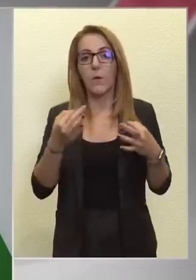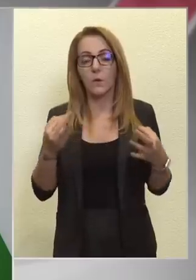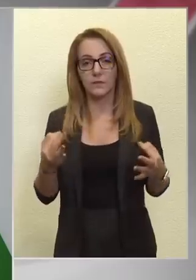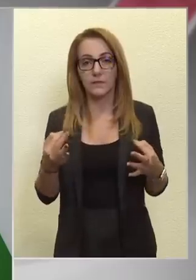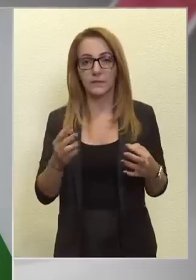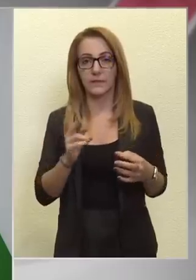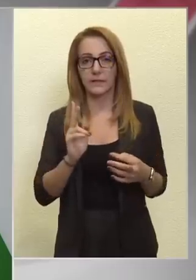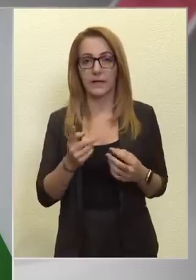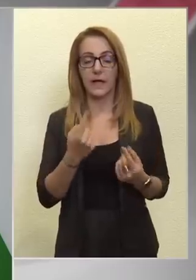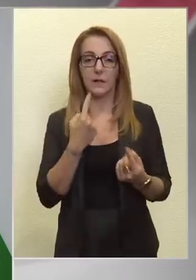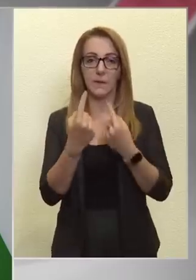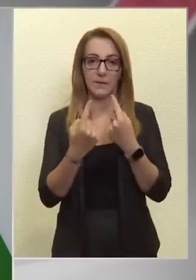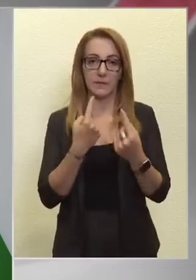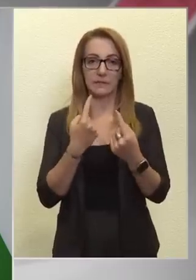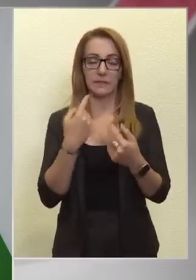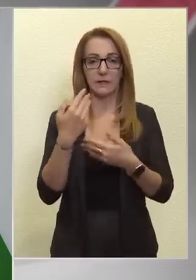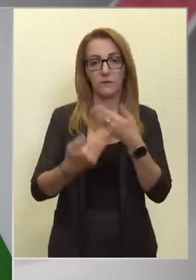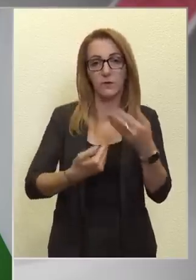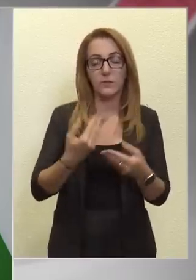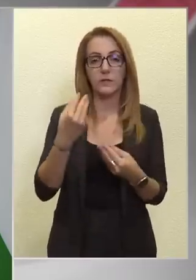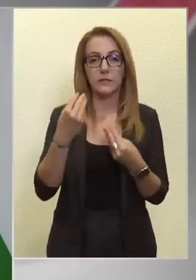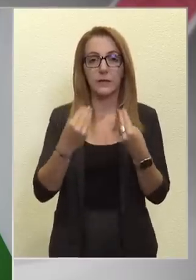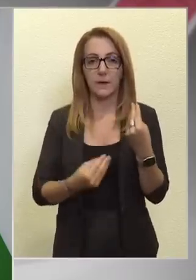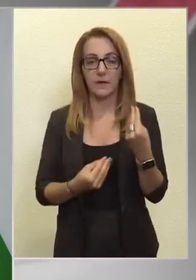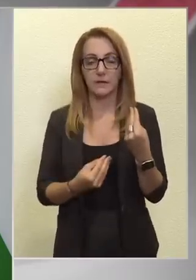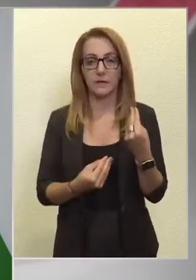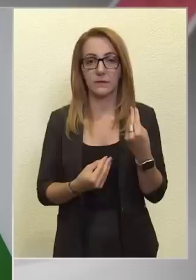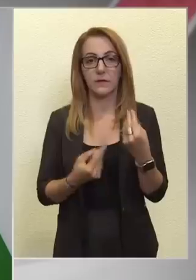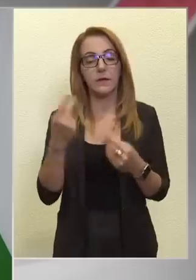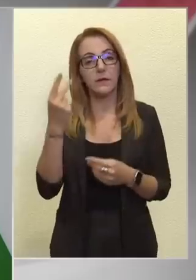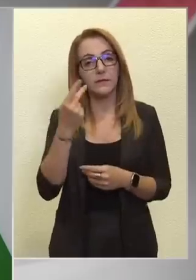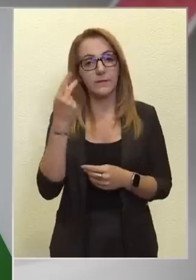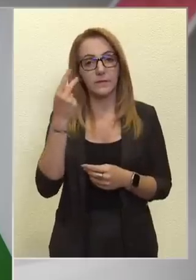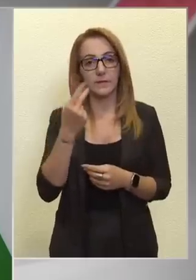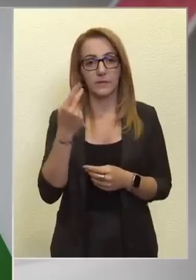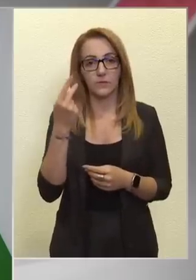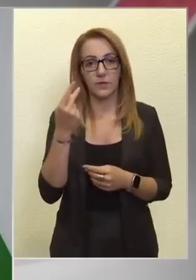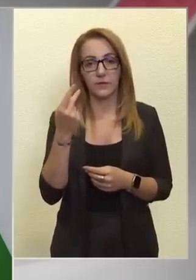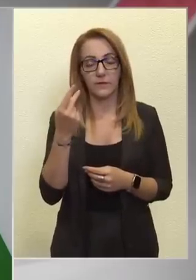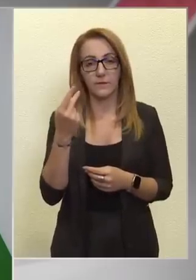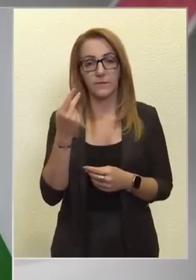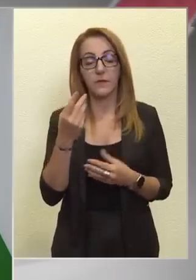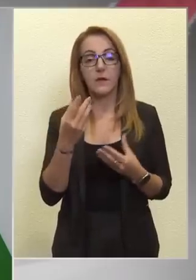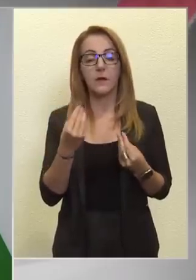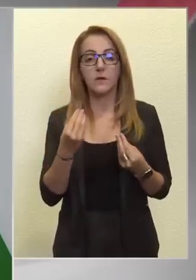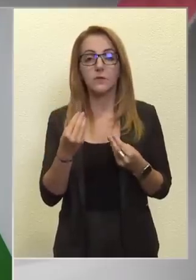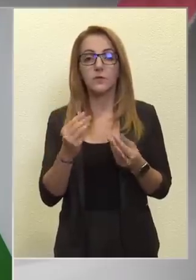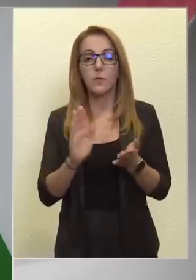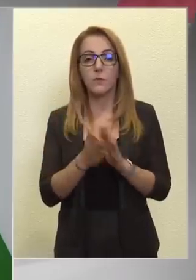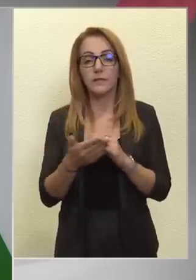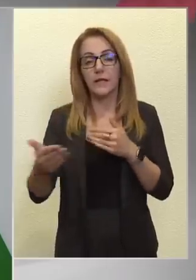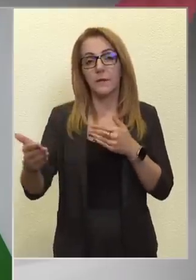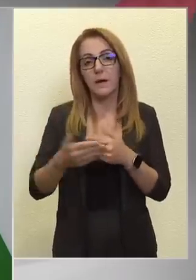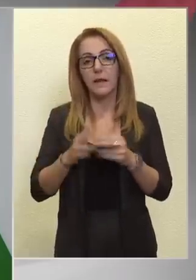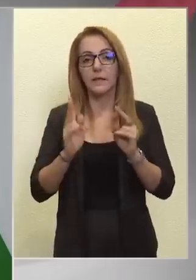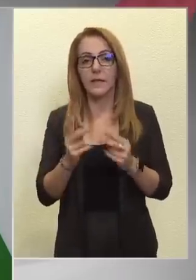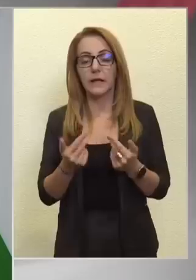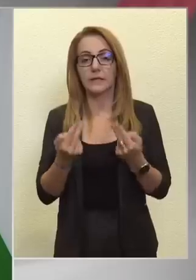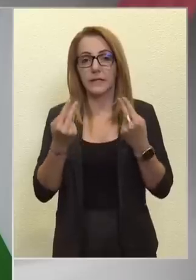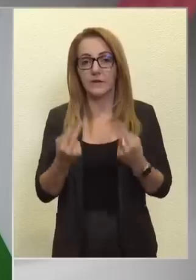kell párbeszélet folytatni, mert természetesen sok minden mellett lehet érvelni.